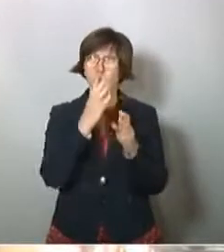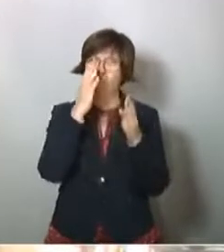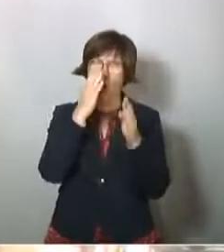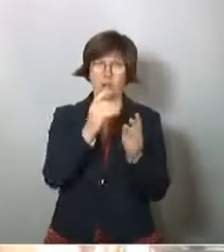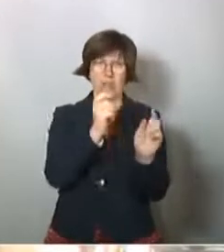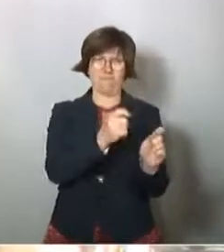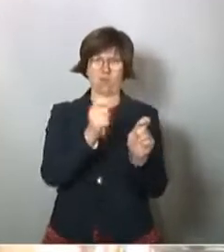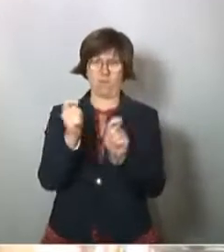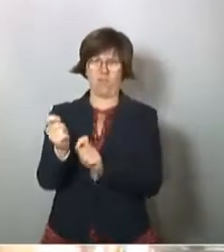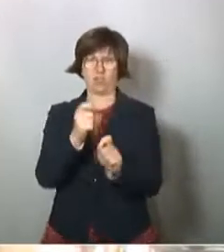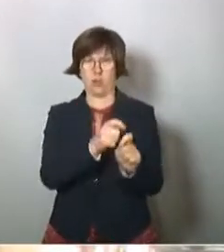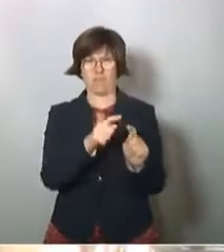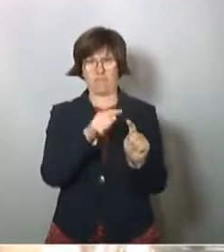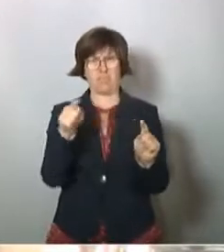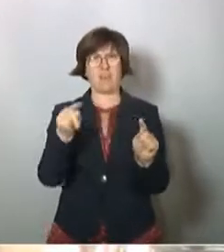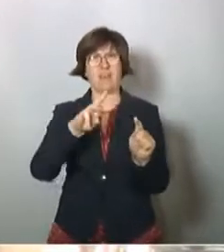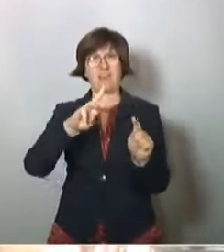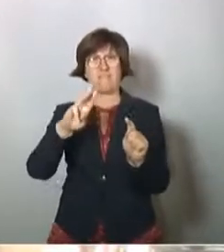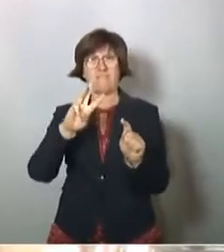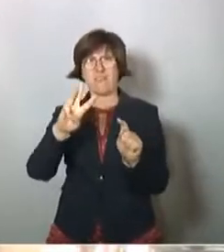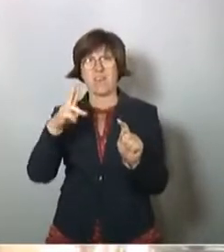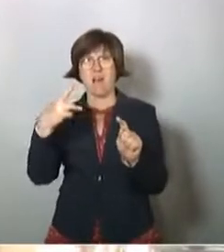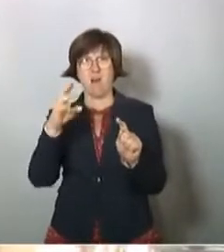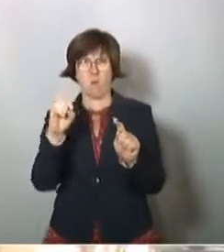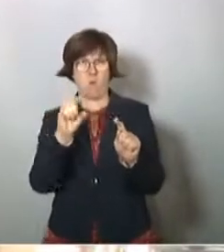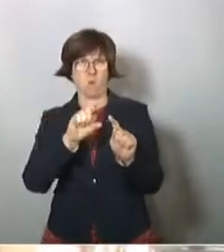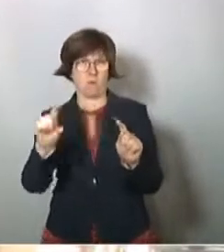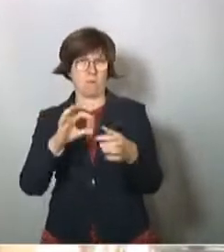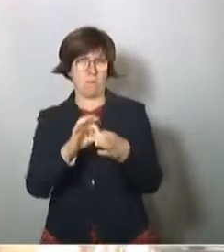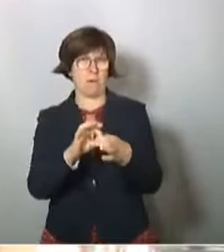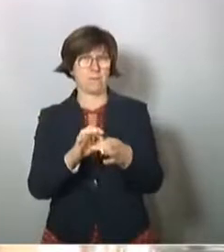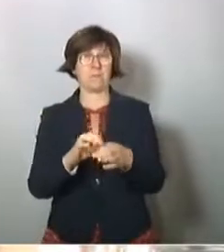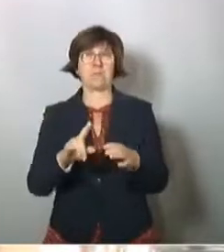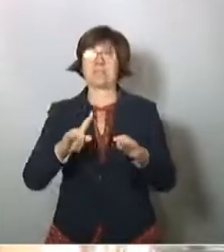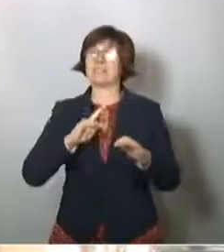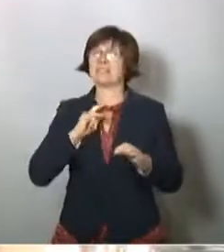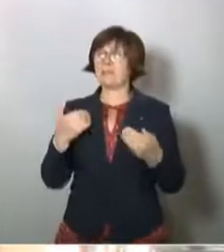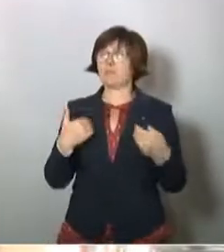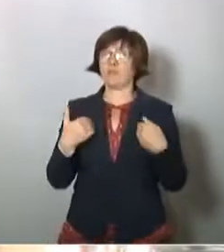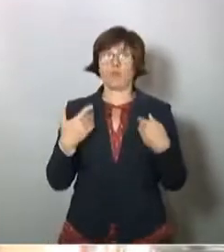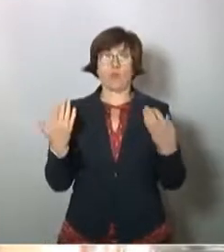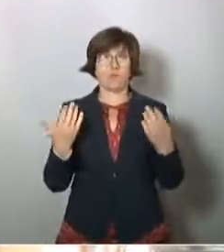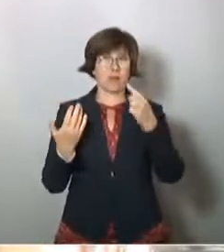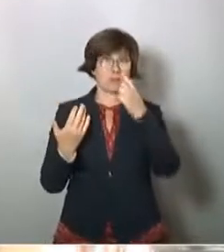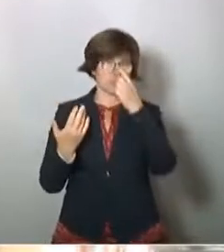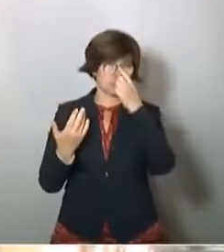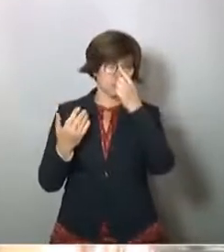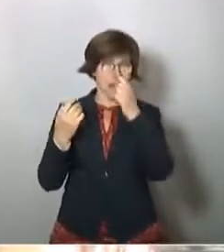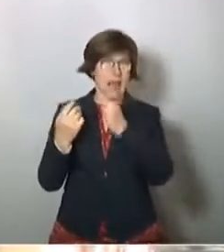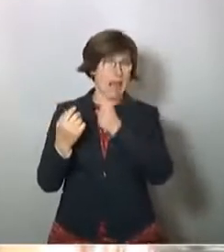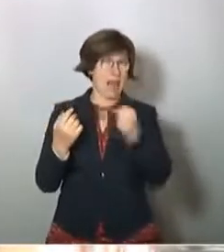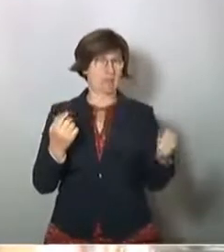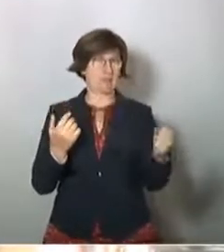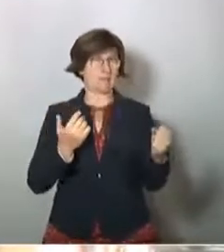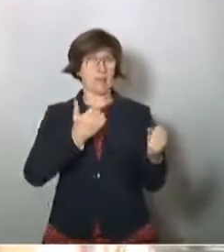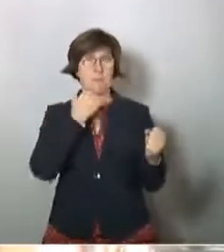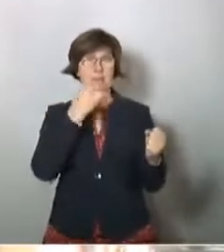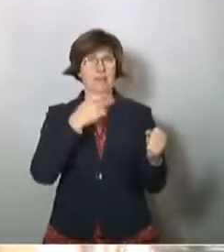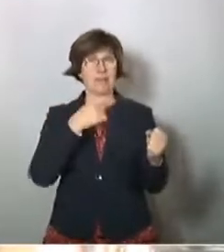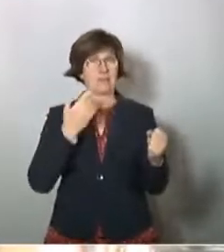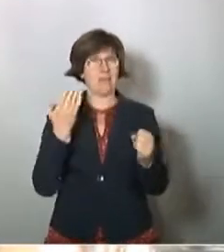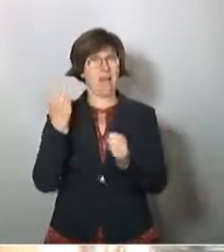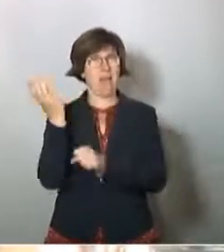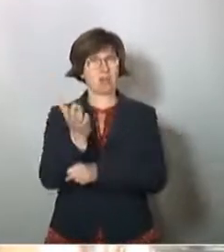Vorschläge, was die WHO angeht. Ich habe mich sehr gefreut, dass ein Linker als Berichterstatter